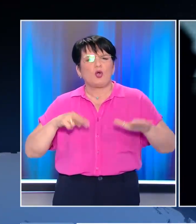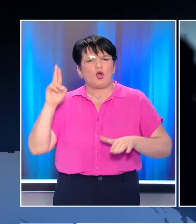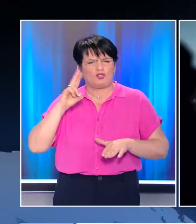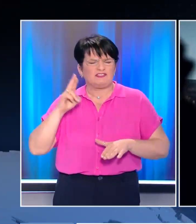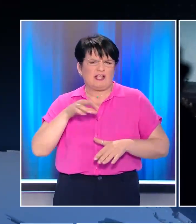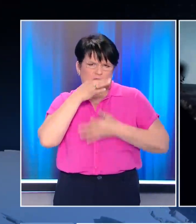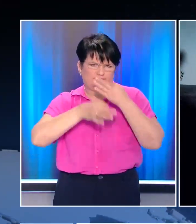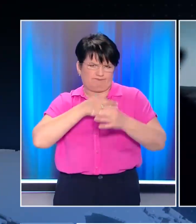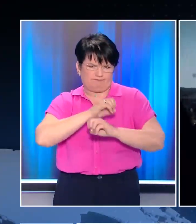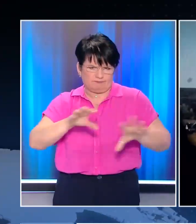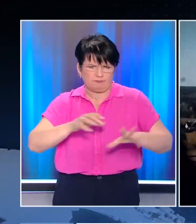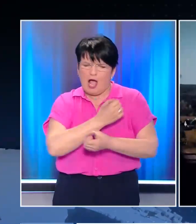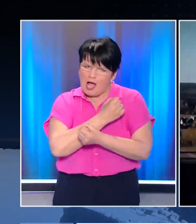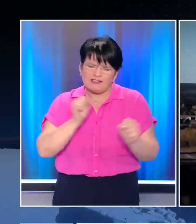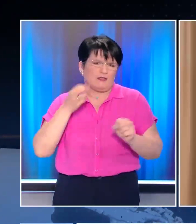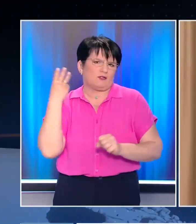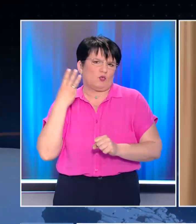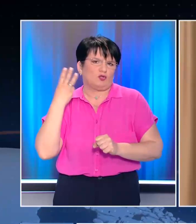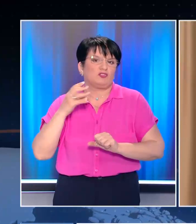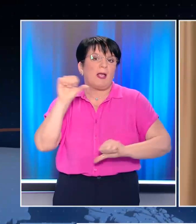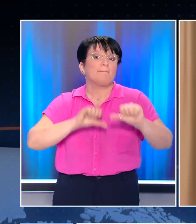πόλεμο προκαλούν την άμεση αντίδραση της Ουάσιγκτον.